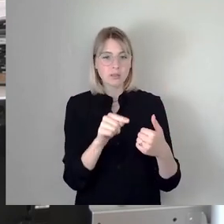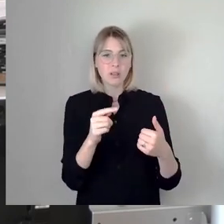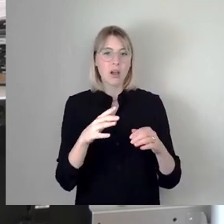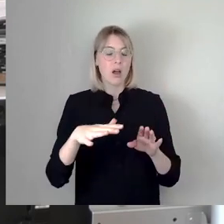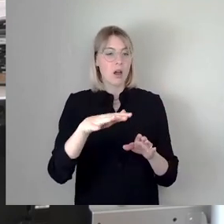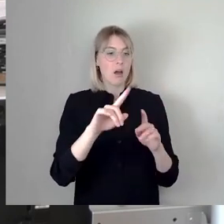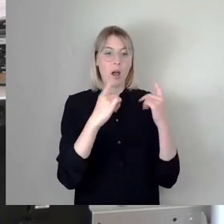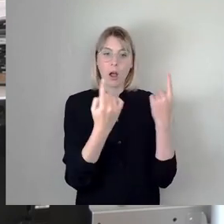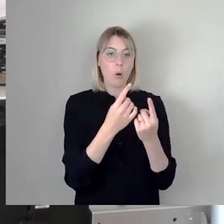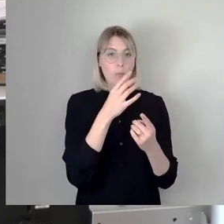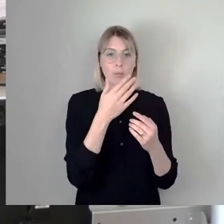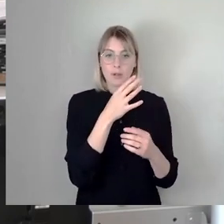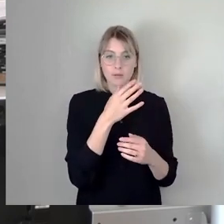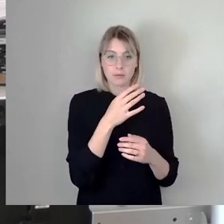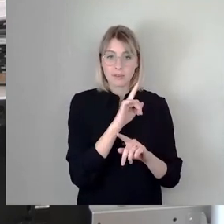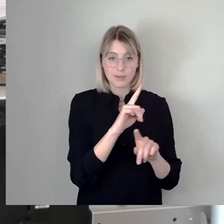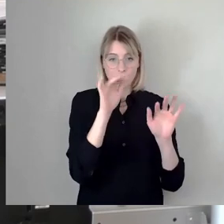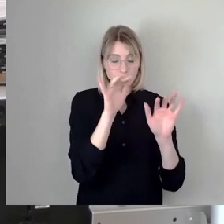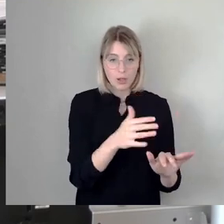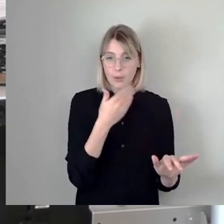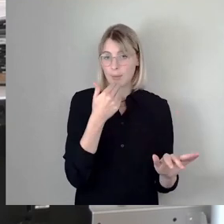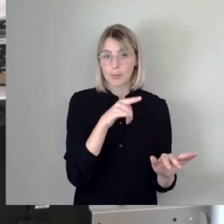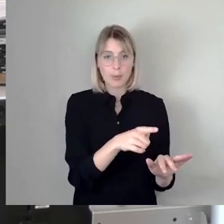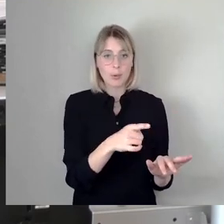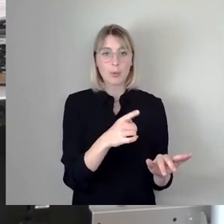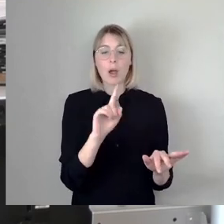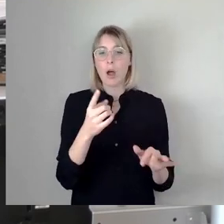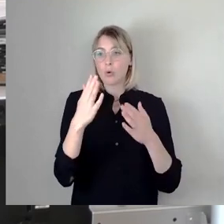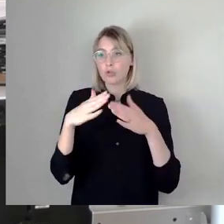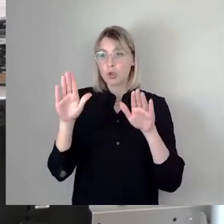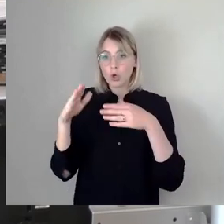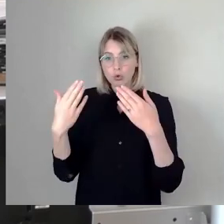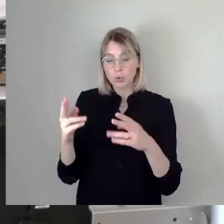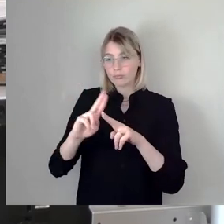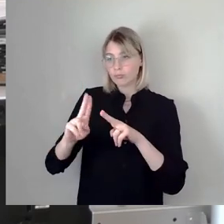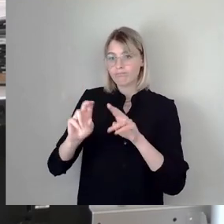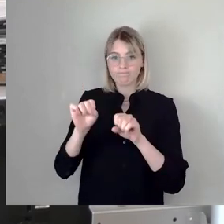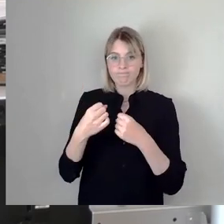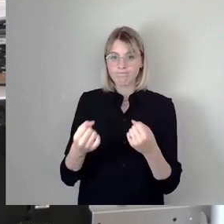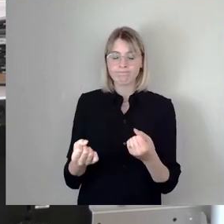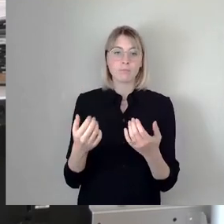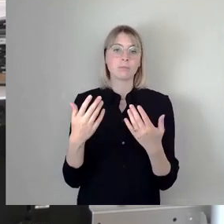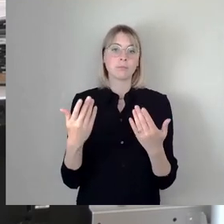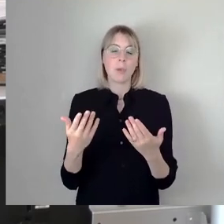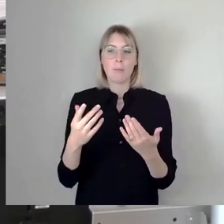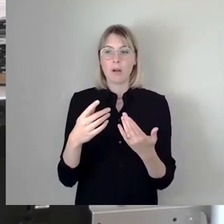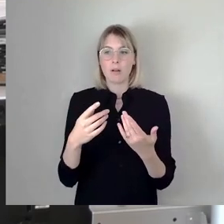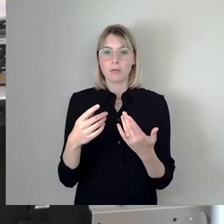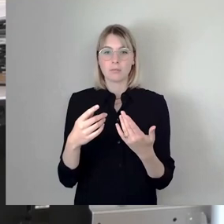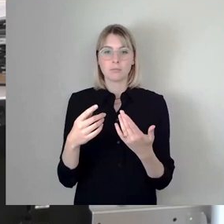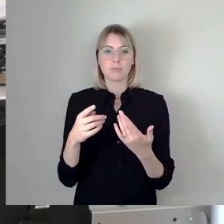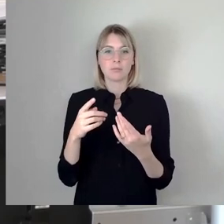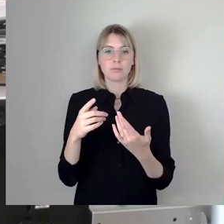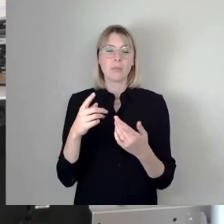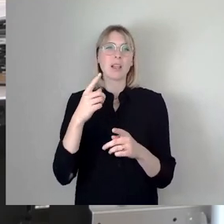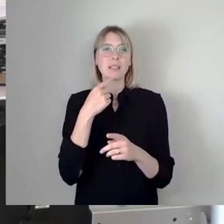der Stelle die Sanierung des Schlosses in der Form abbilden. Im Gegenteil, es würde eher noch die Sanierung des, oder ich sage mal,